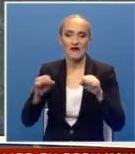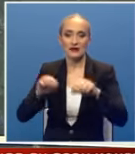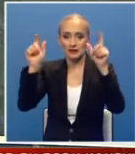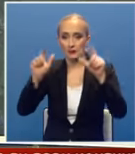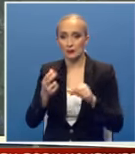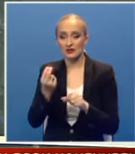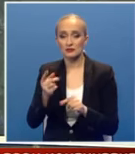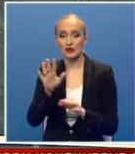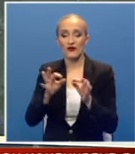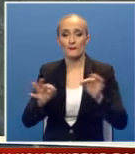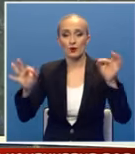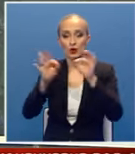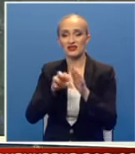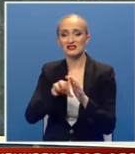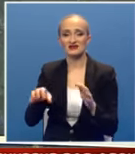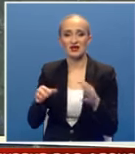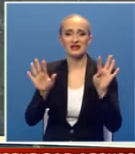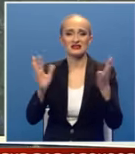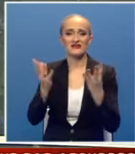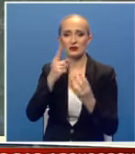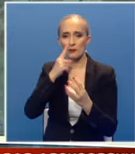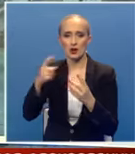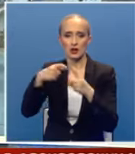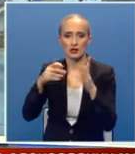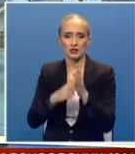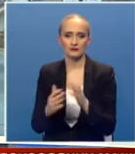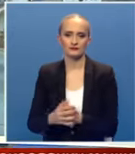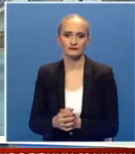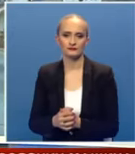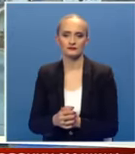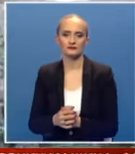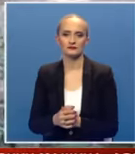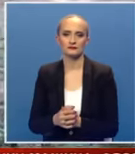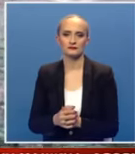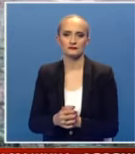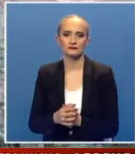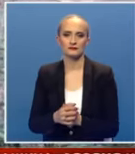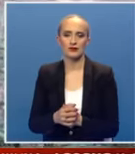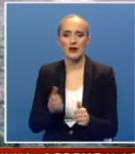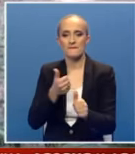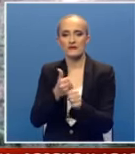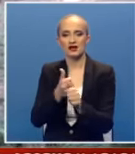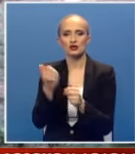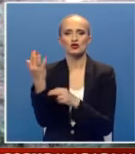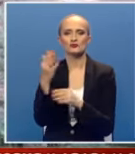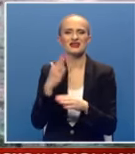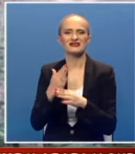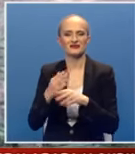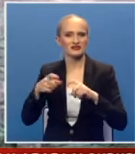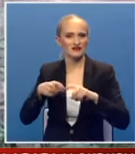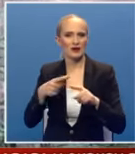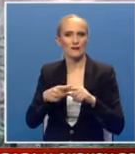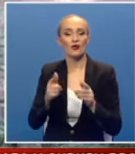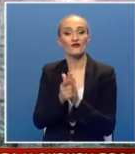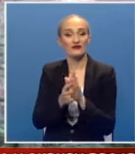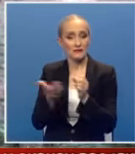Republike Srpske za ovaj projekat izdvojila je 19 miliona maraka. Praćanje šumskih drvnih sortimenata